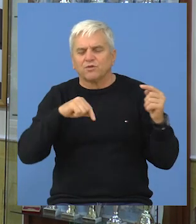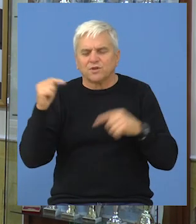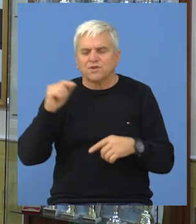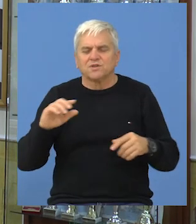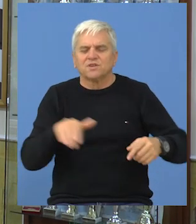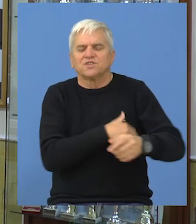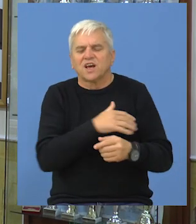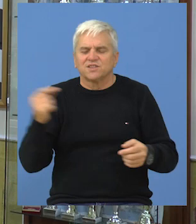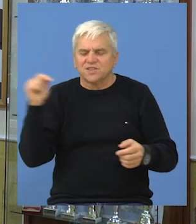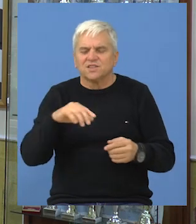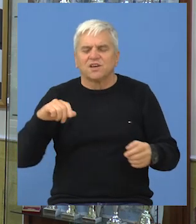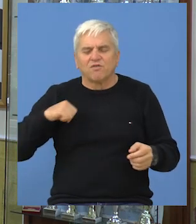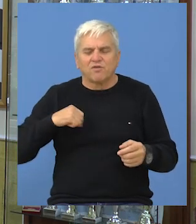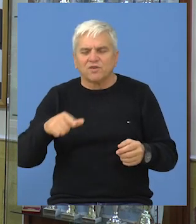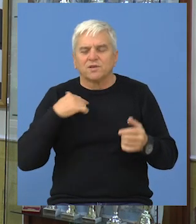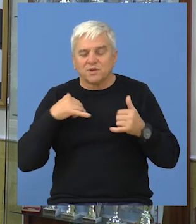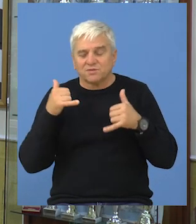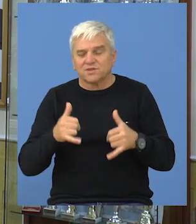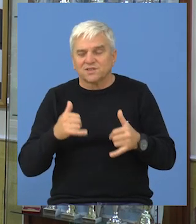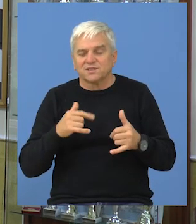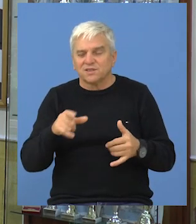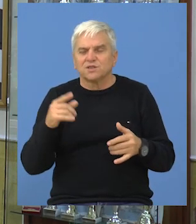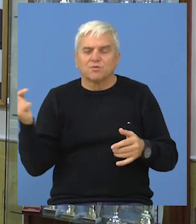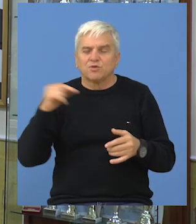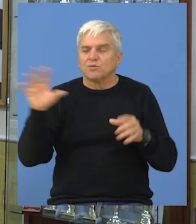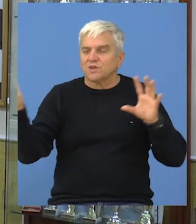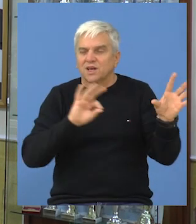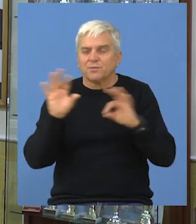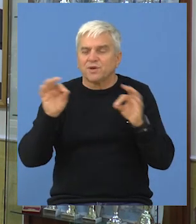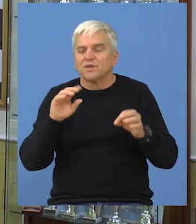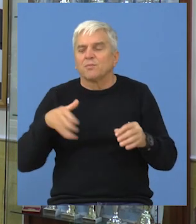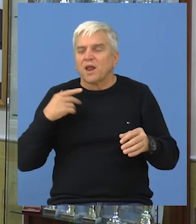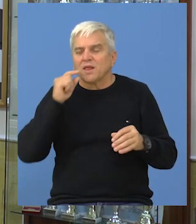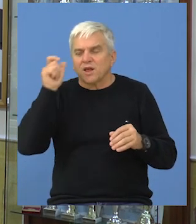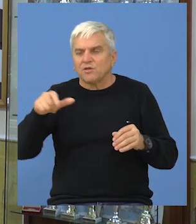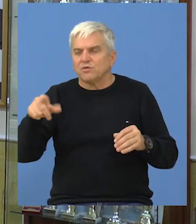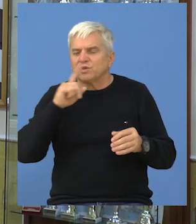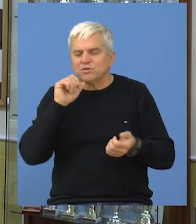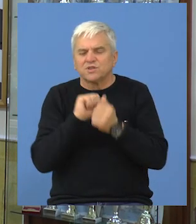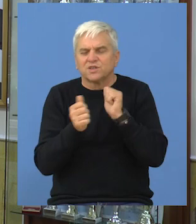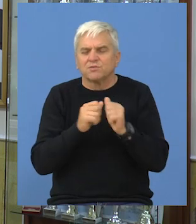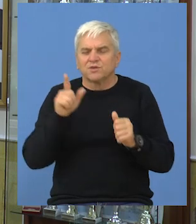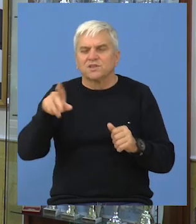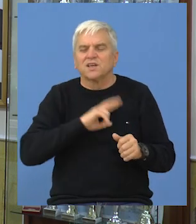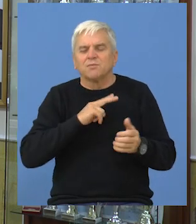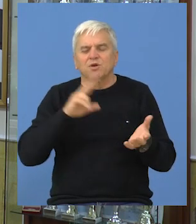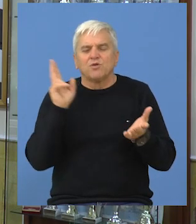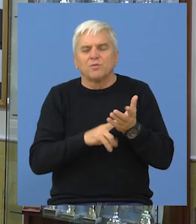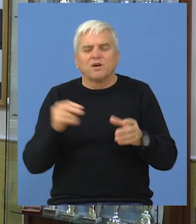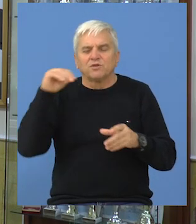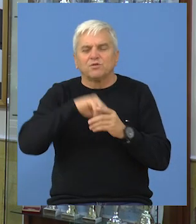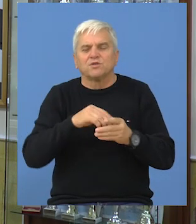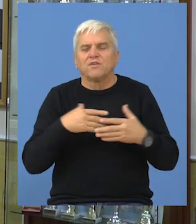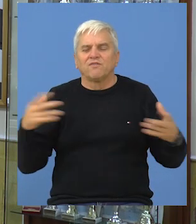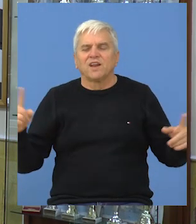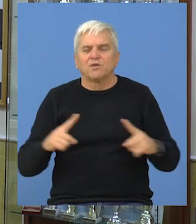redovno dolaze i učenici iz Vojvodine, a mi smo sada pre svega tu da odaberemo one mlade ljude koji će se izboriti da